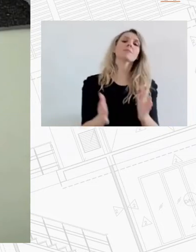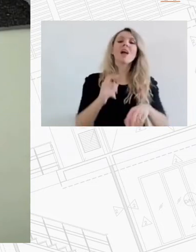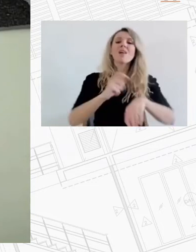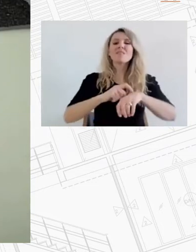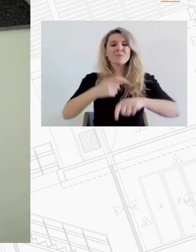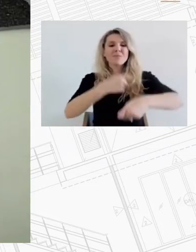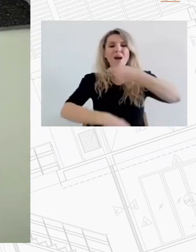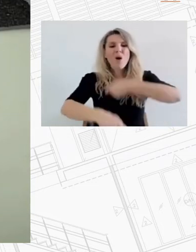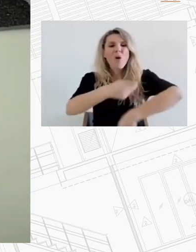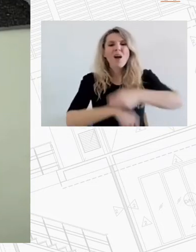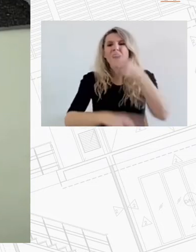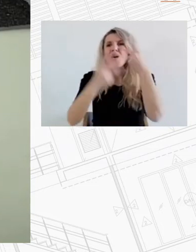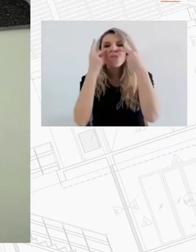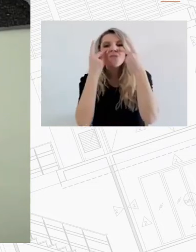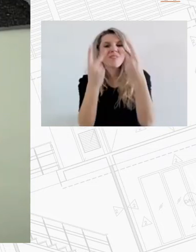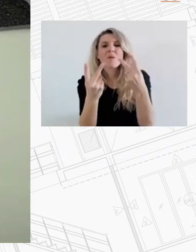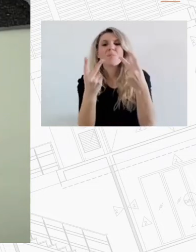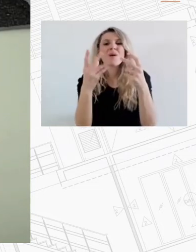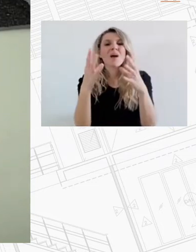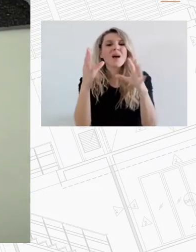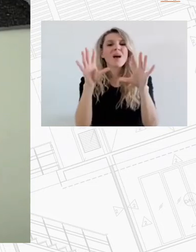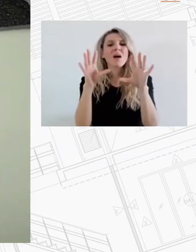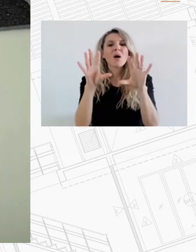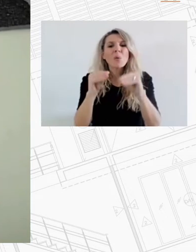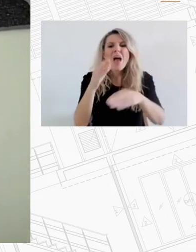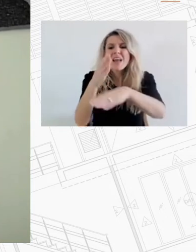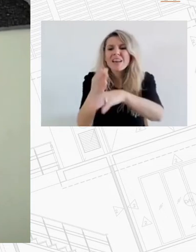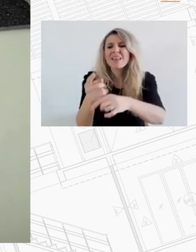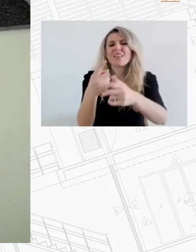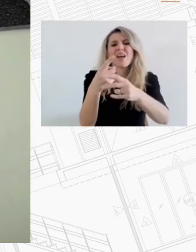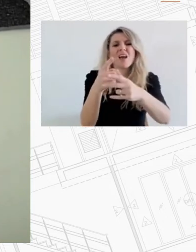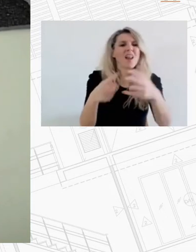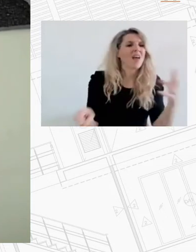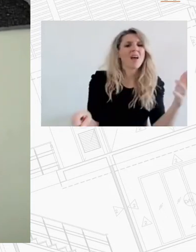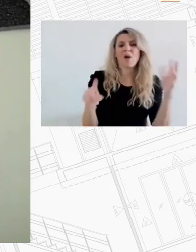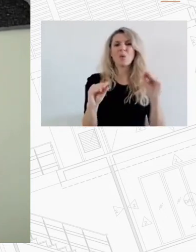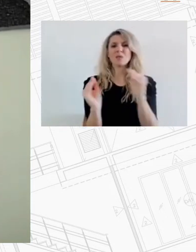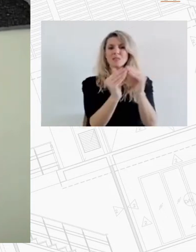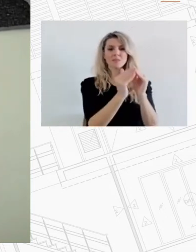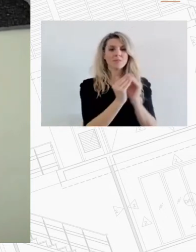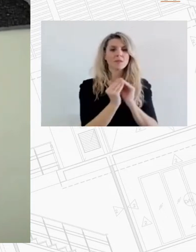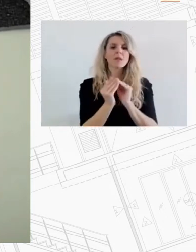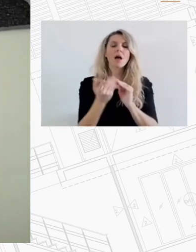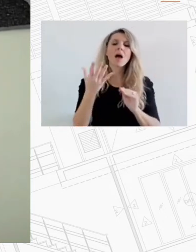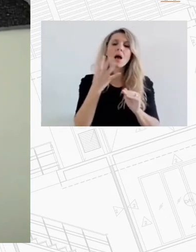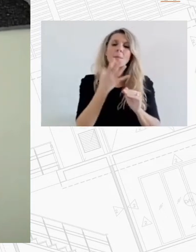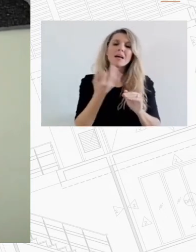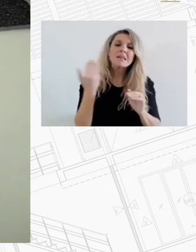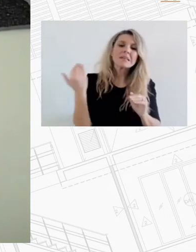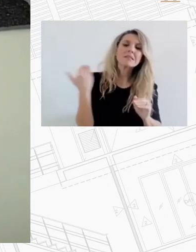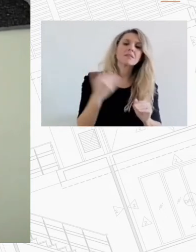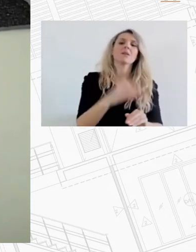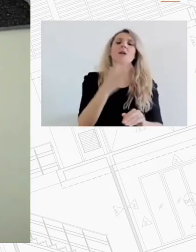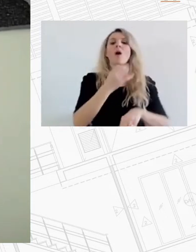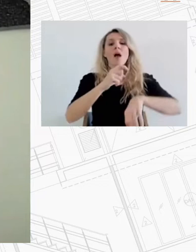ακινήτων που βλέπουμε γενικά στη χώρα μας αλλά και ειδικότερα στην πόλη μας με την άνοδο του επενδυτικού ενδιαφέροντος